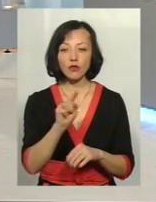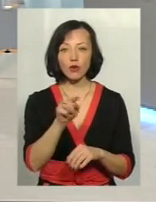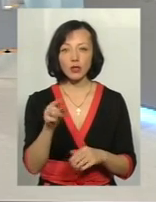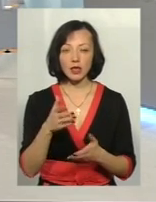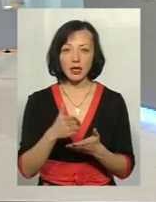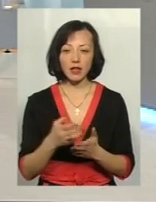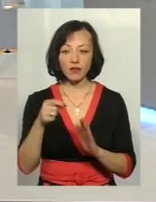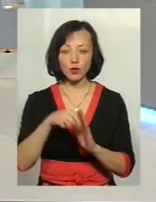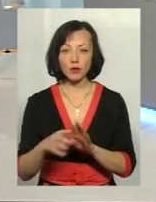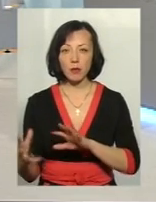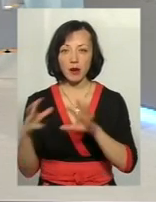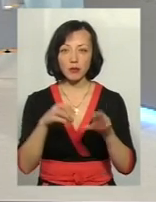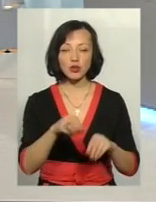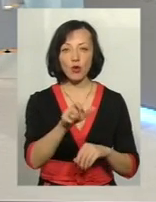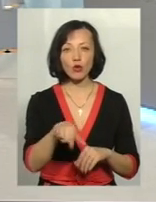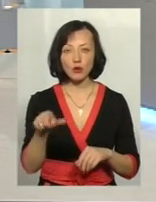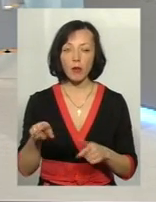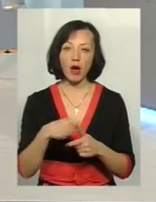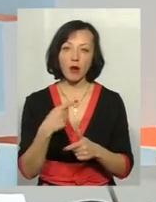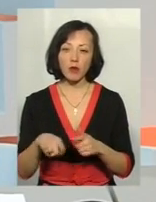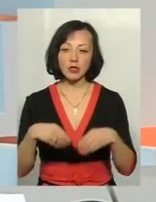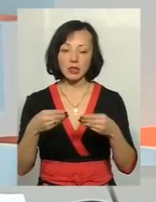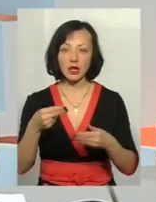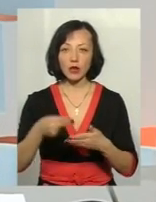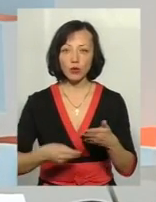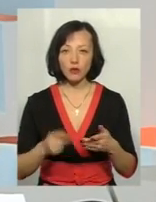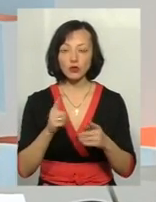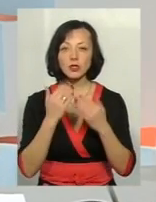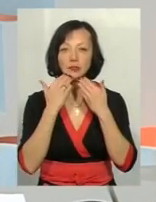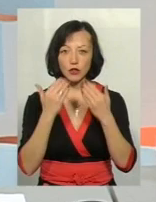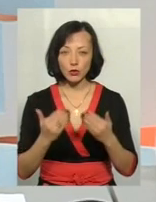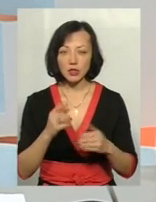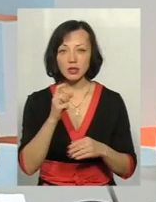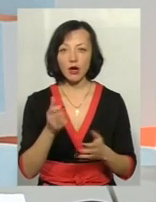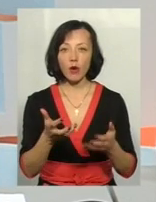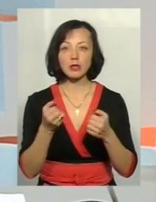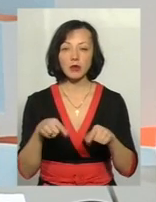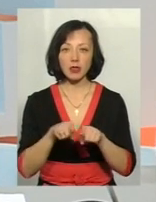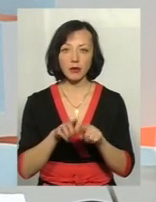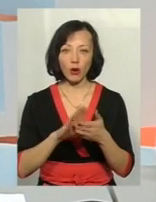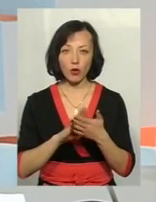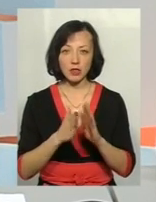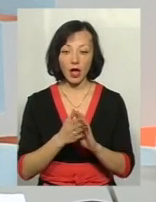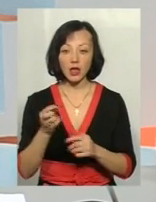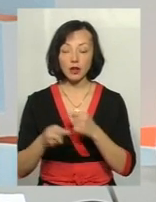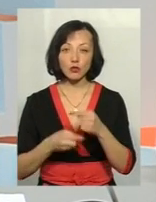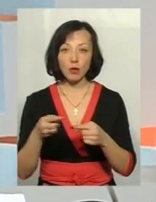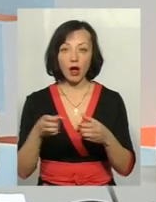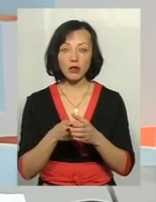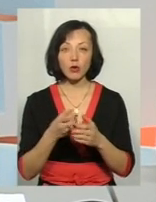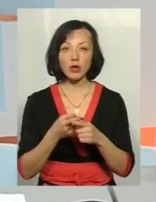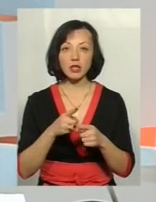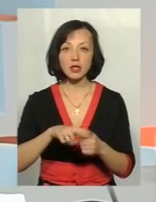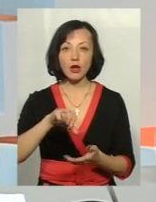внутрішньопереміщеними особами, або надання довідки, що вони звернулися за отриманням такого статусу. Наступна категорія – це